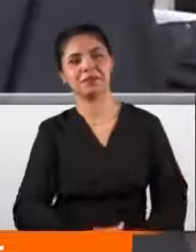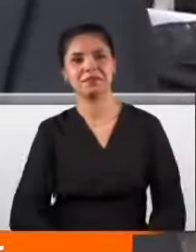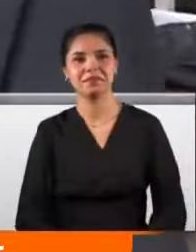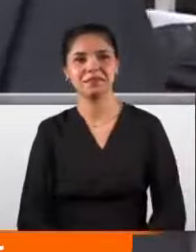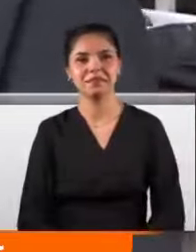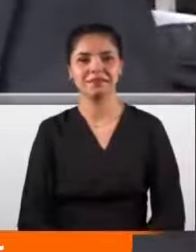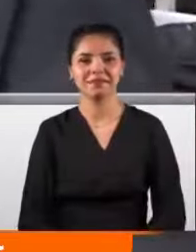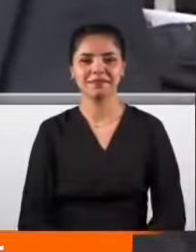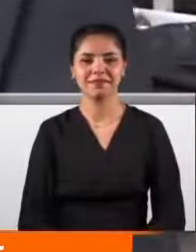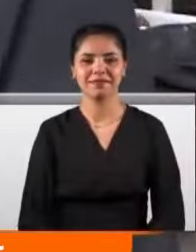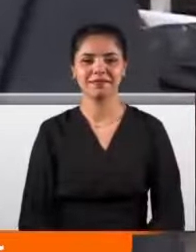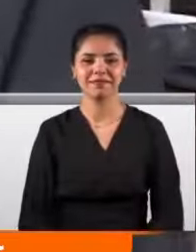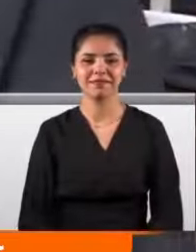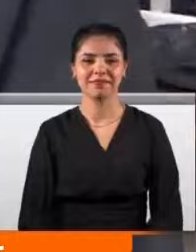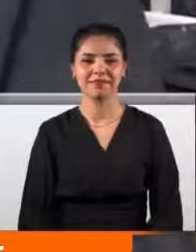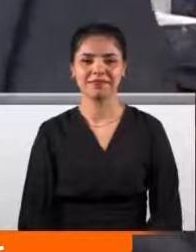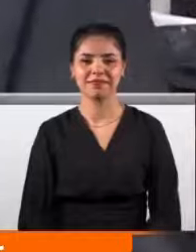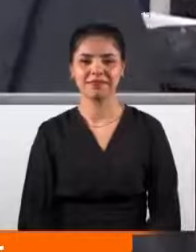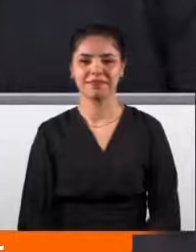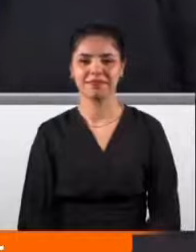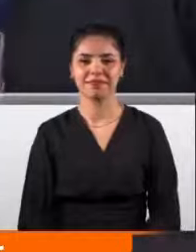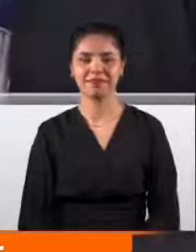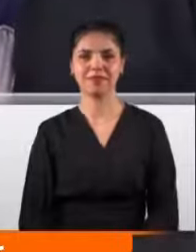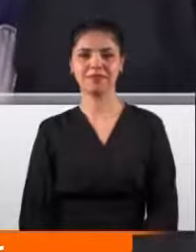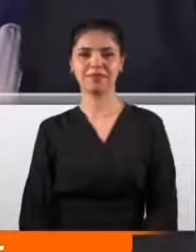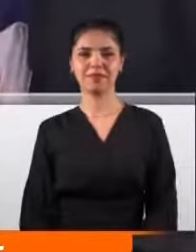Denizin kirliliği sorunlarından hep ortak sorunlarımız. Otobak sorunlarımız.